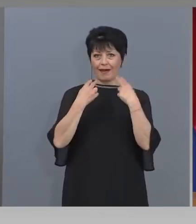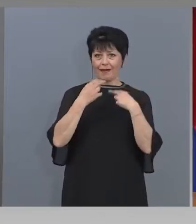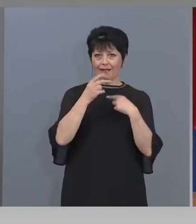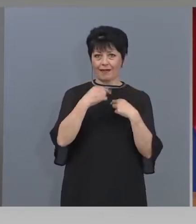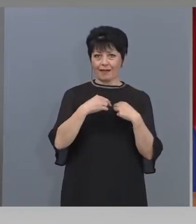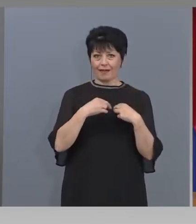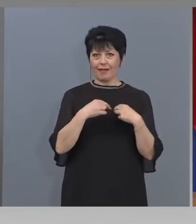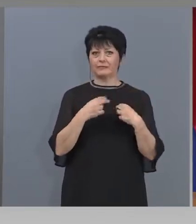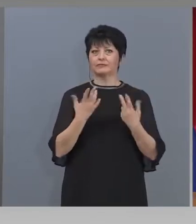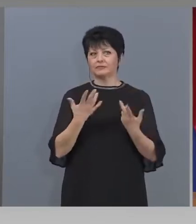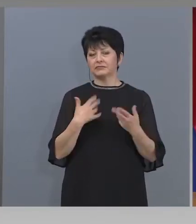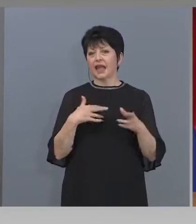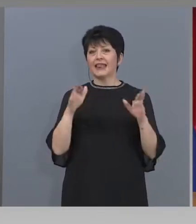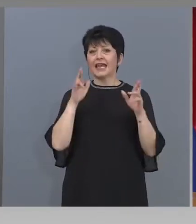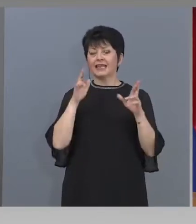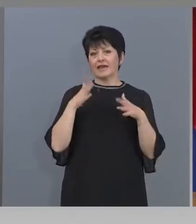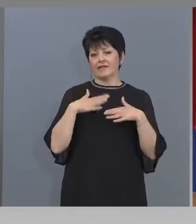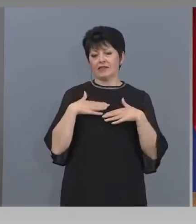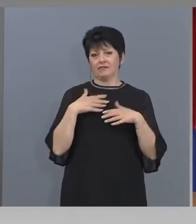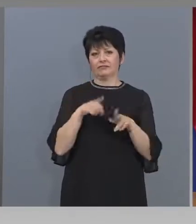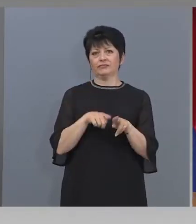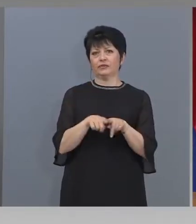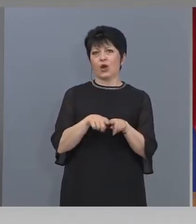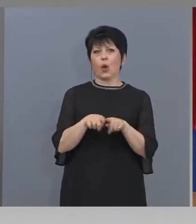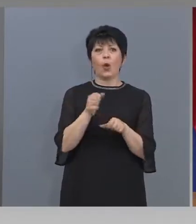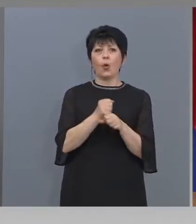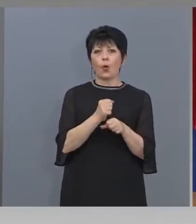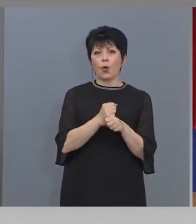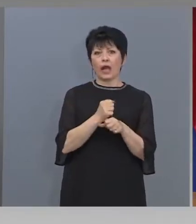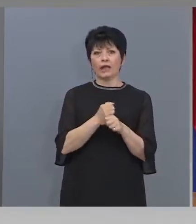Надявам се, че нашите колеги разумно ще намерят